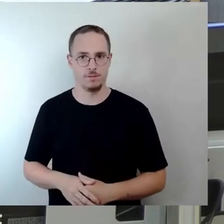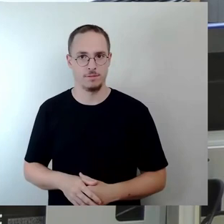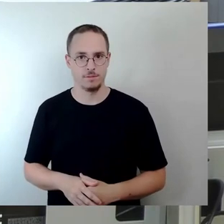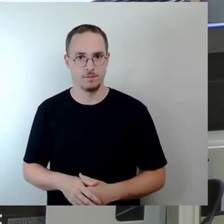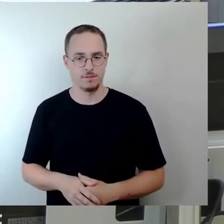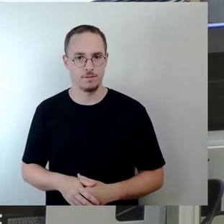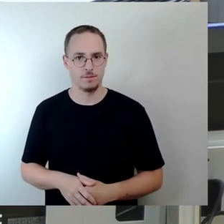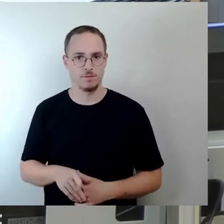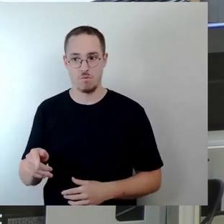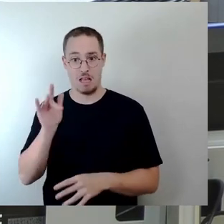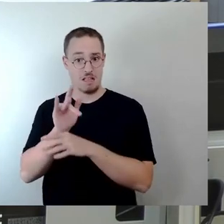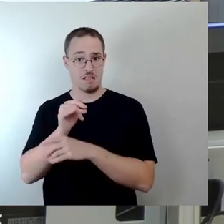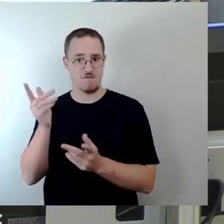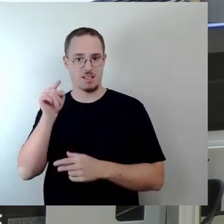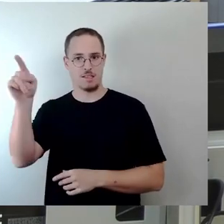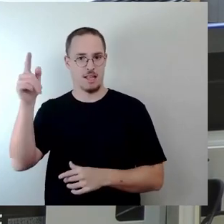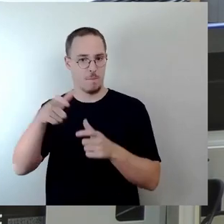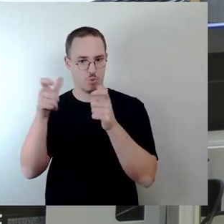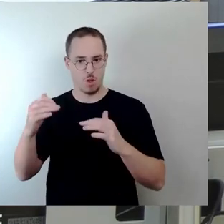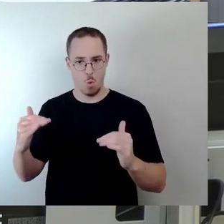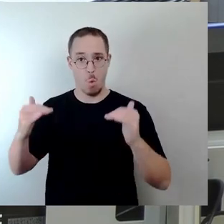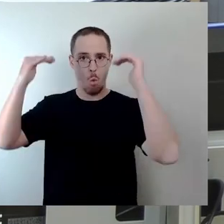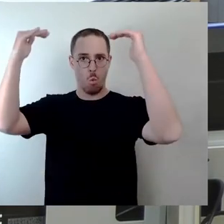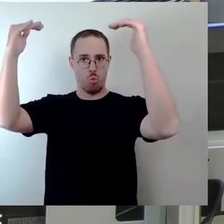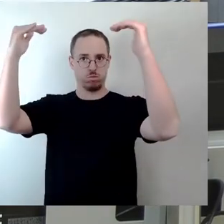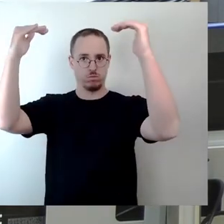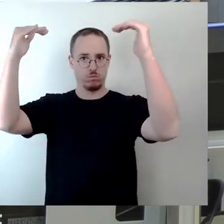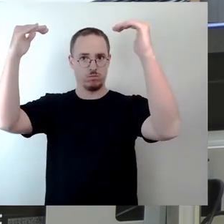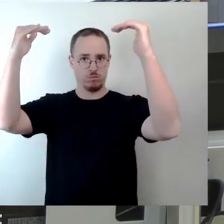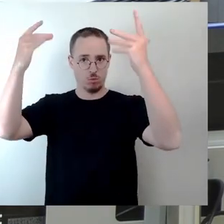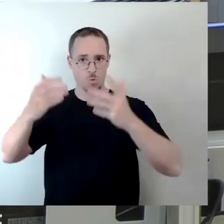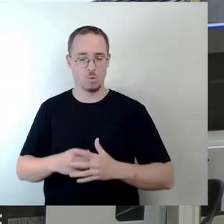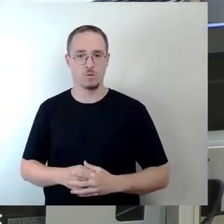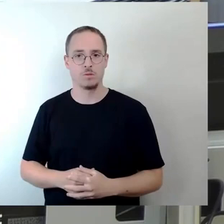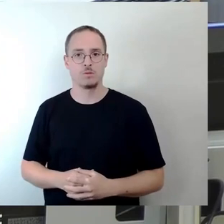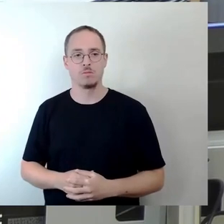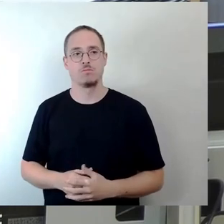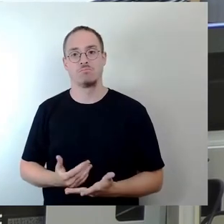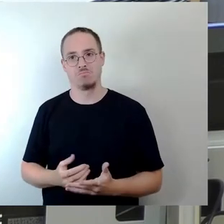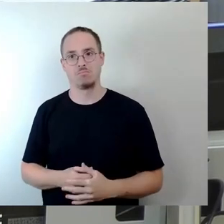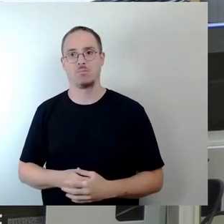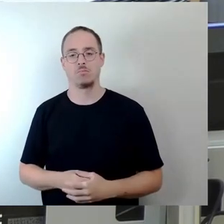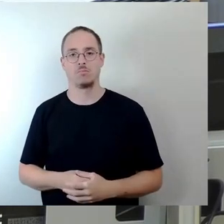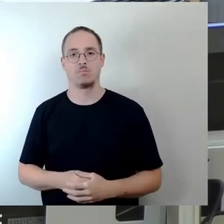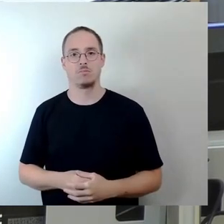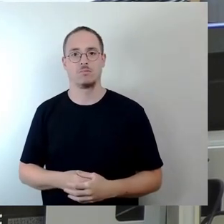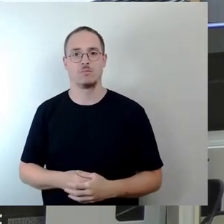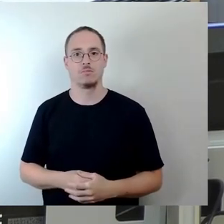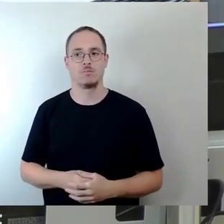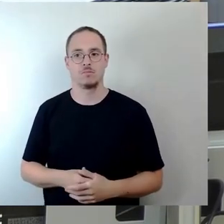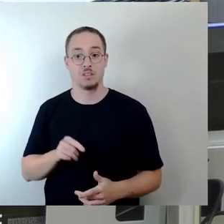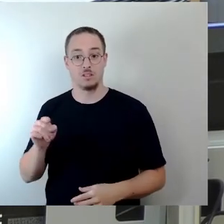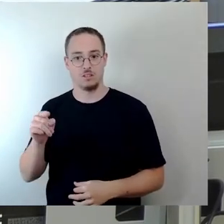geplanten Gebäudes. Laut Vorlage nehmen wir das zur Kenntnis. Ich zitiere, aus der Stellungnahme resultiert keine Änderung der